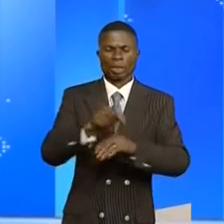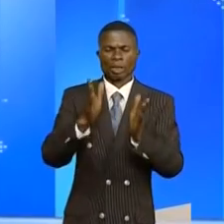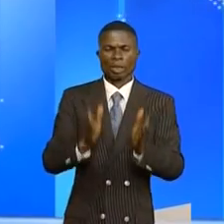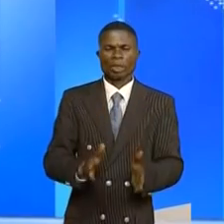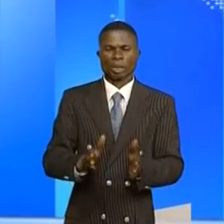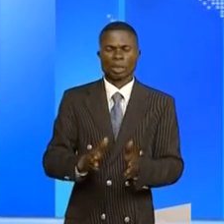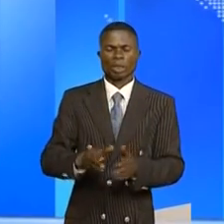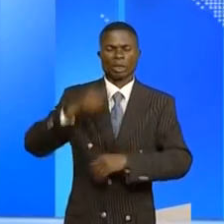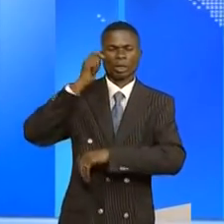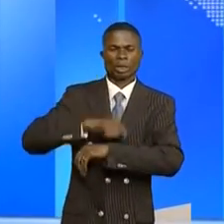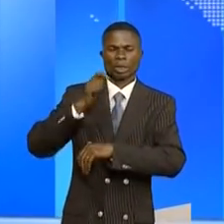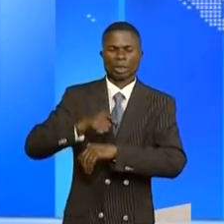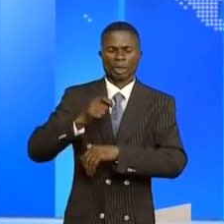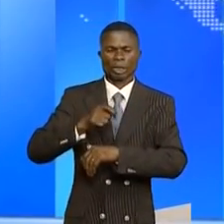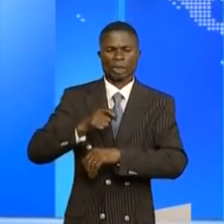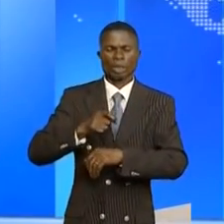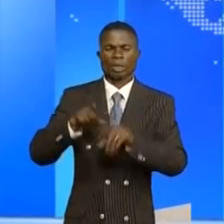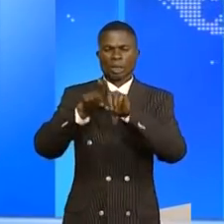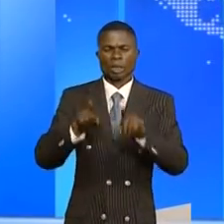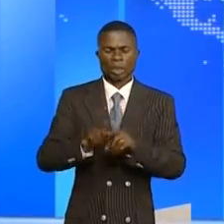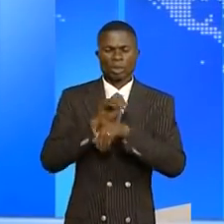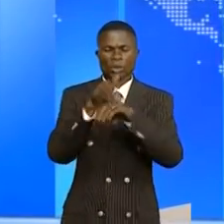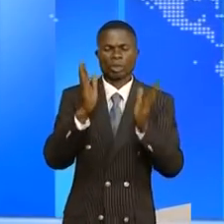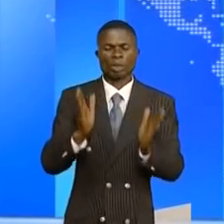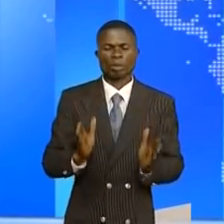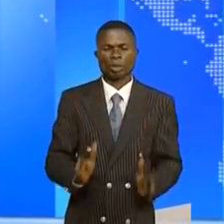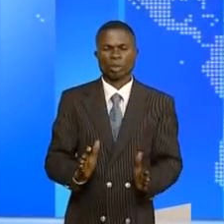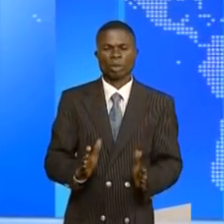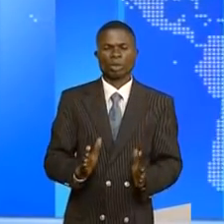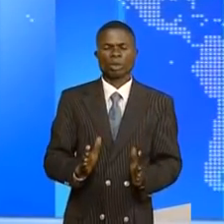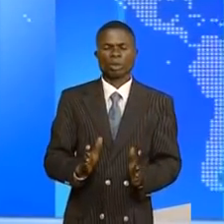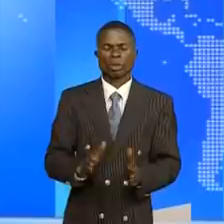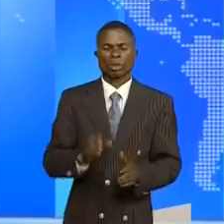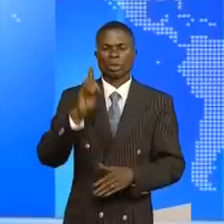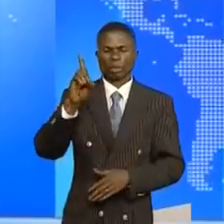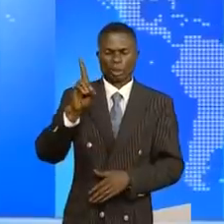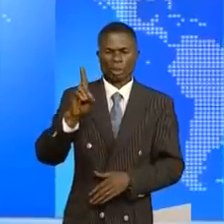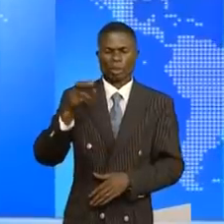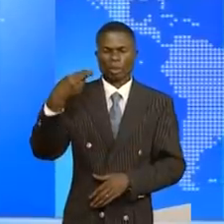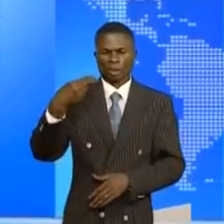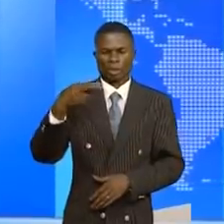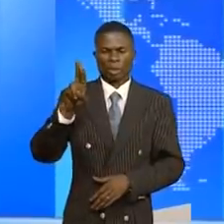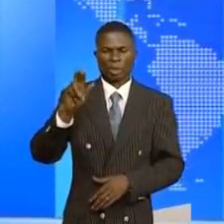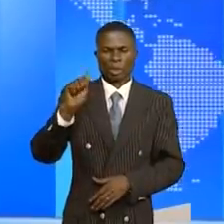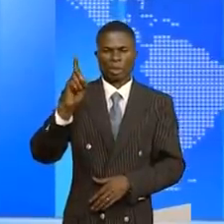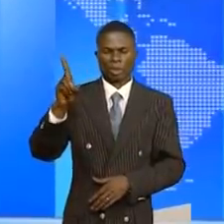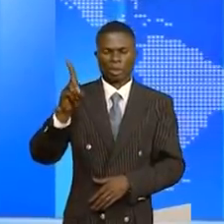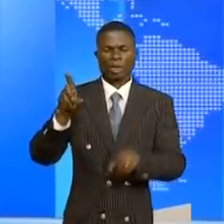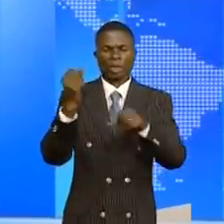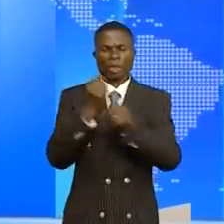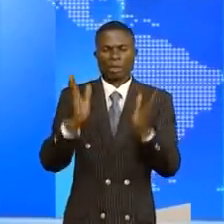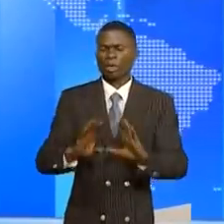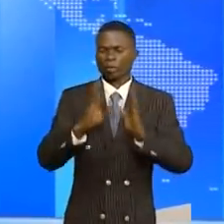judiciaires de maniale et de participation des Gérald en sigle ainsi que son personnel